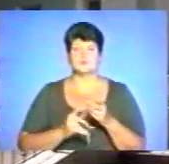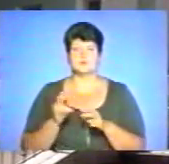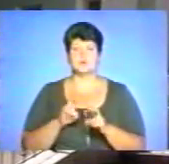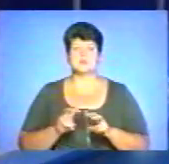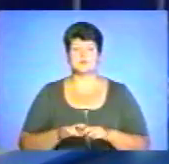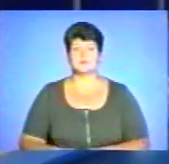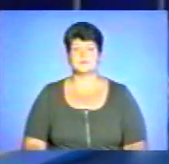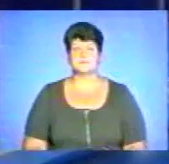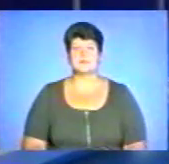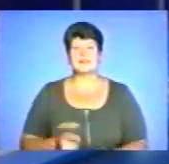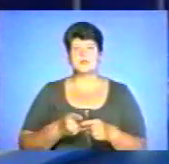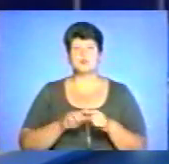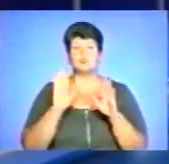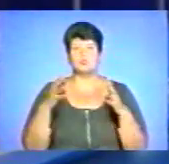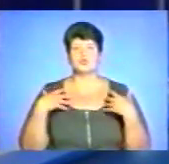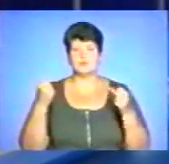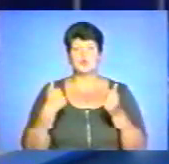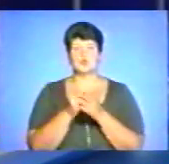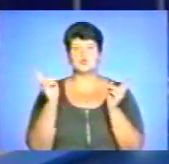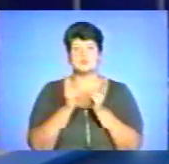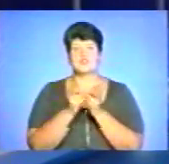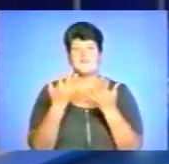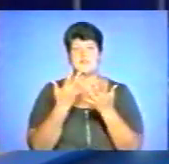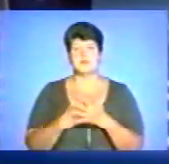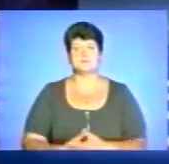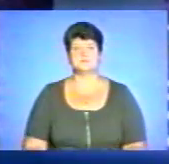На цьому будьте здорові, до зустрічі в ефірі.